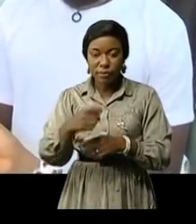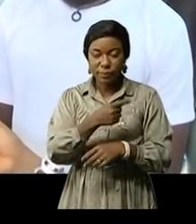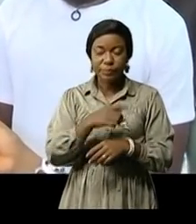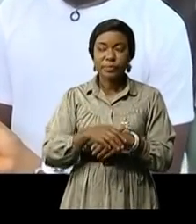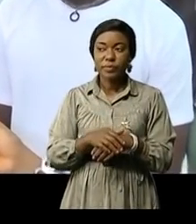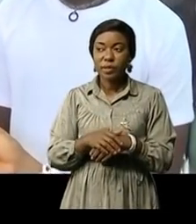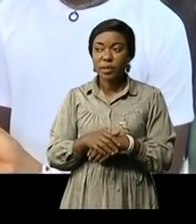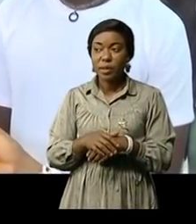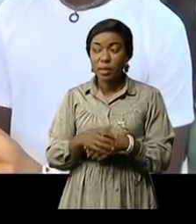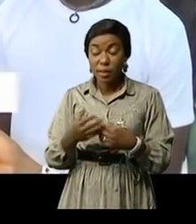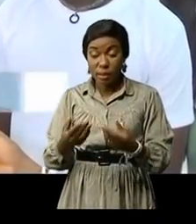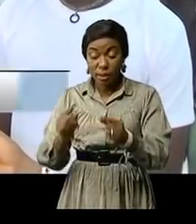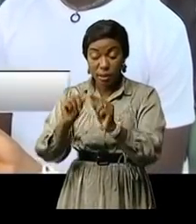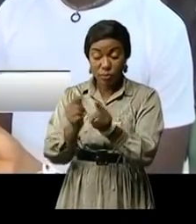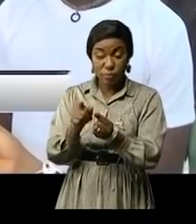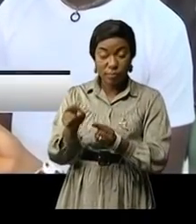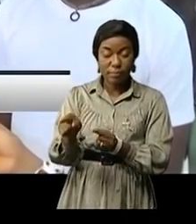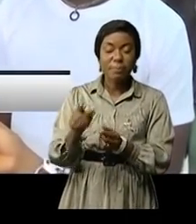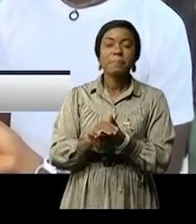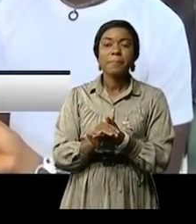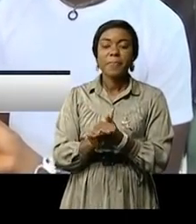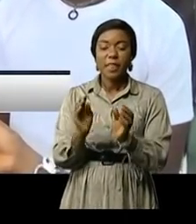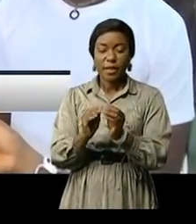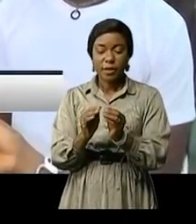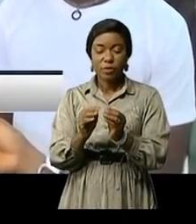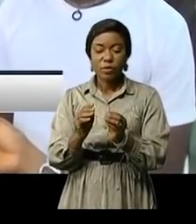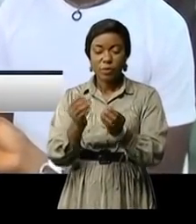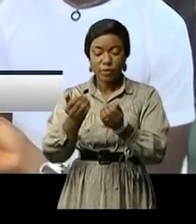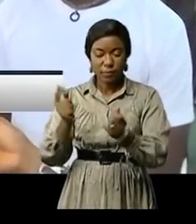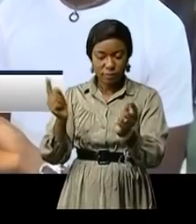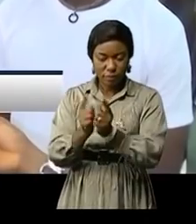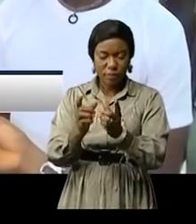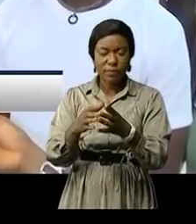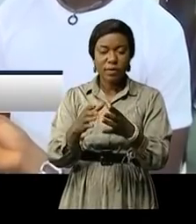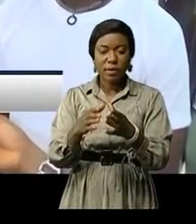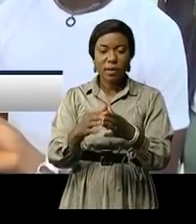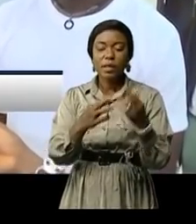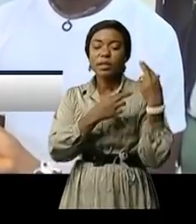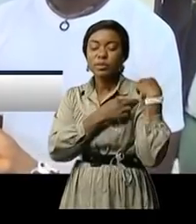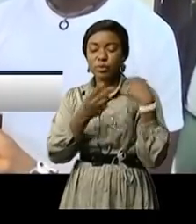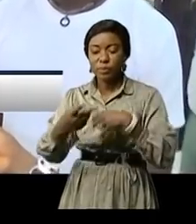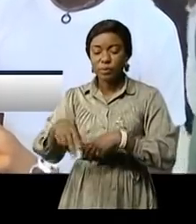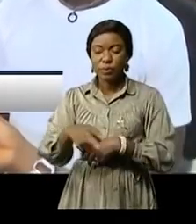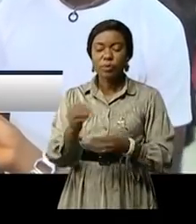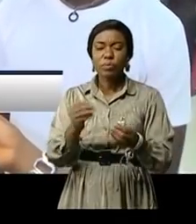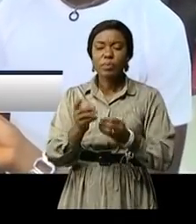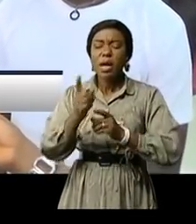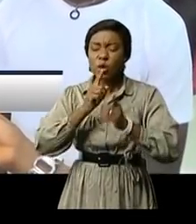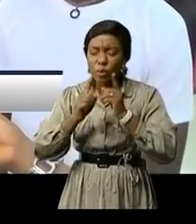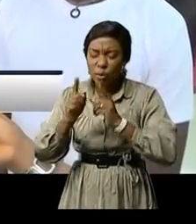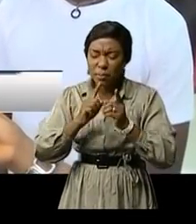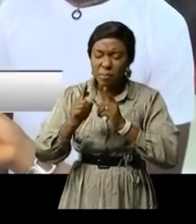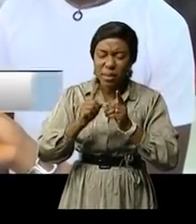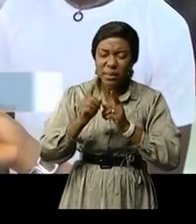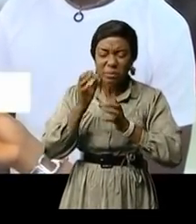a préféré préconiser l'entretenu venir voir l'autorité provinciale pour faire part de la situation